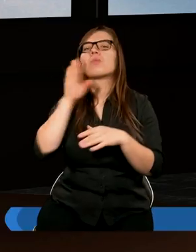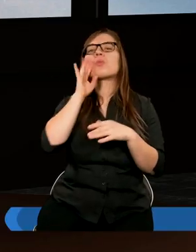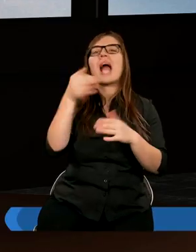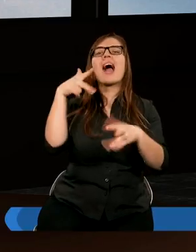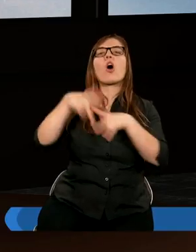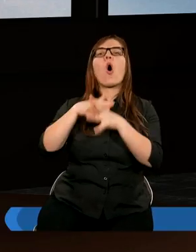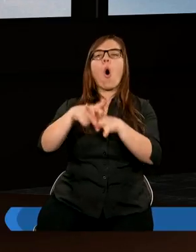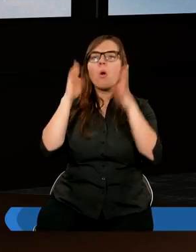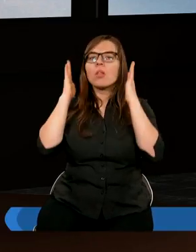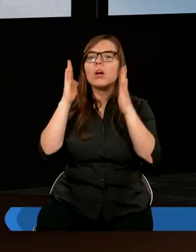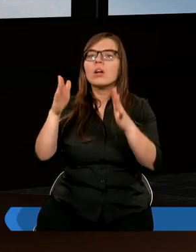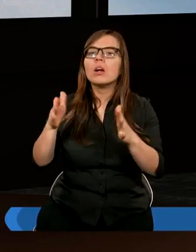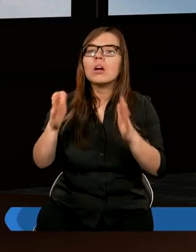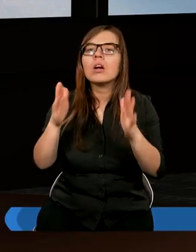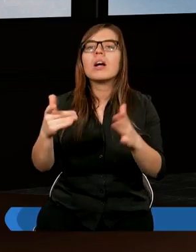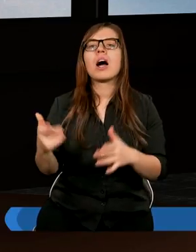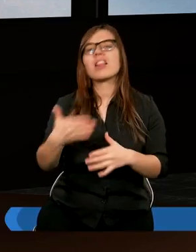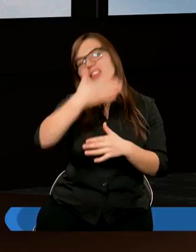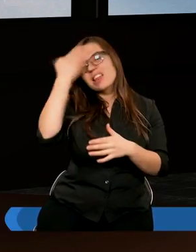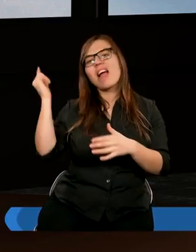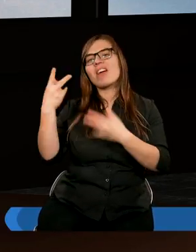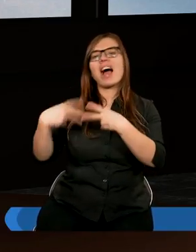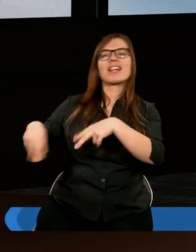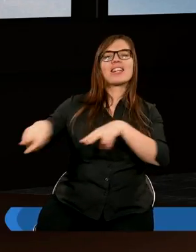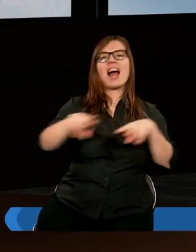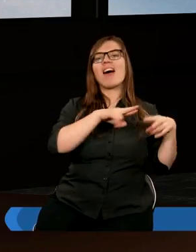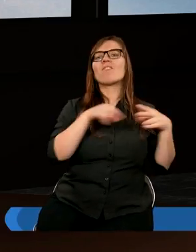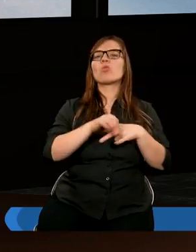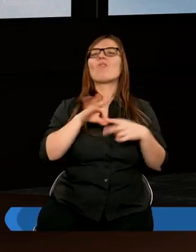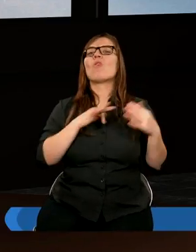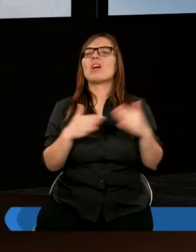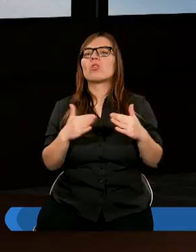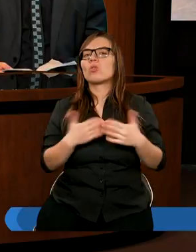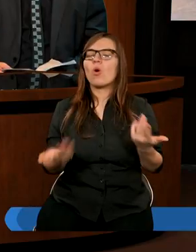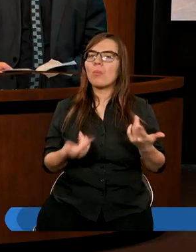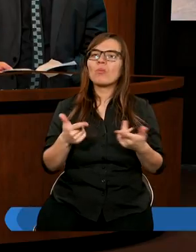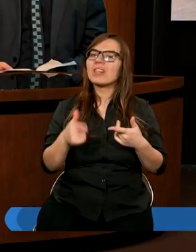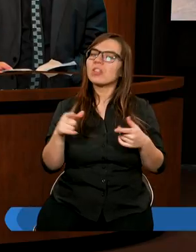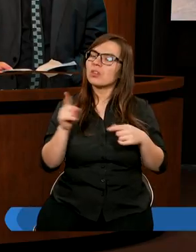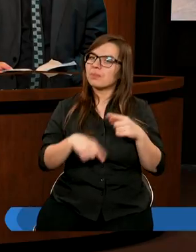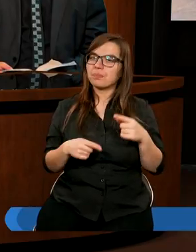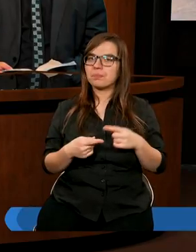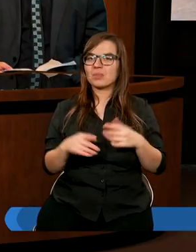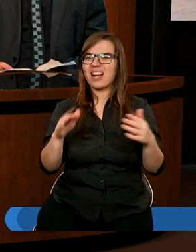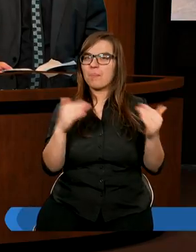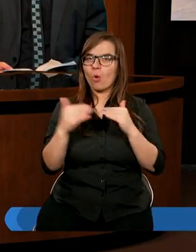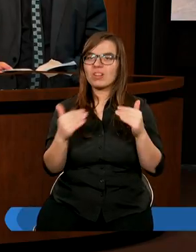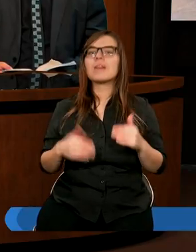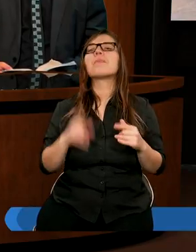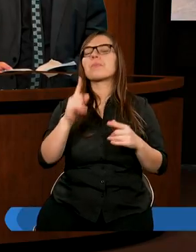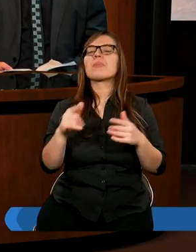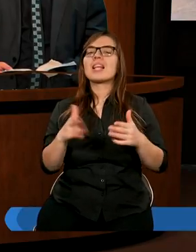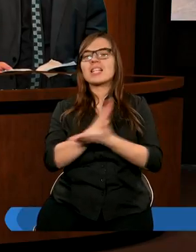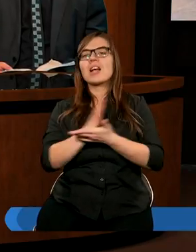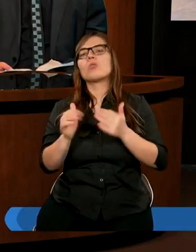który nie wie, jak wrócić do swojego domu. Niektórzy są